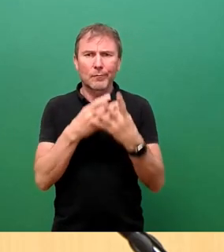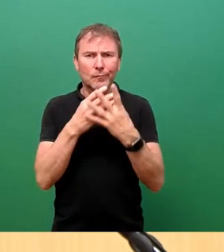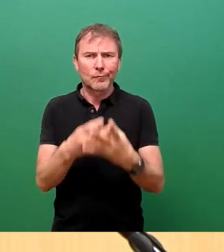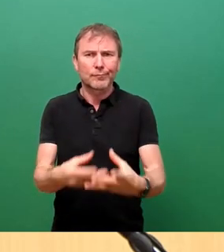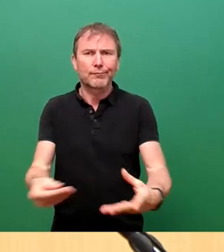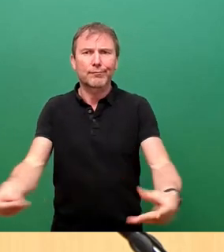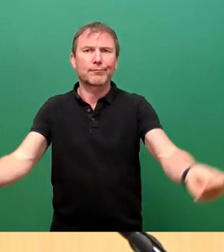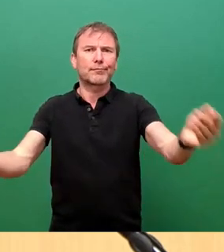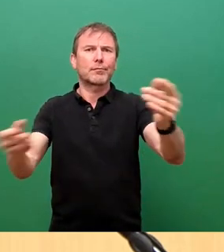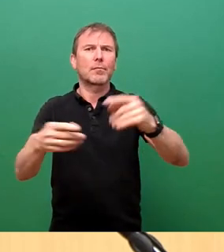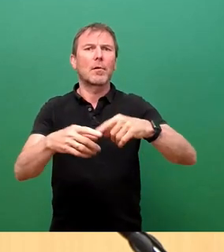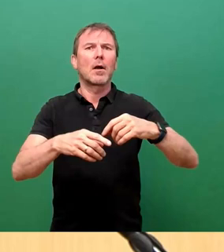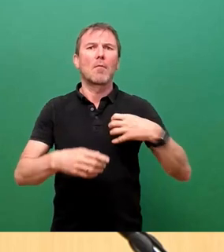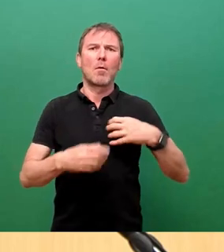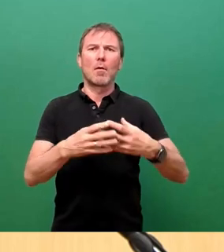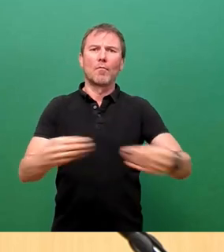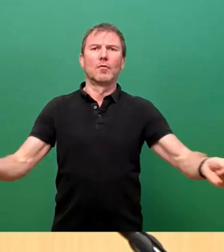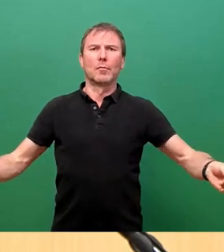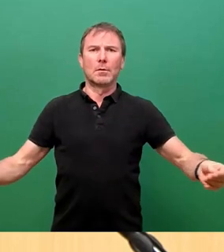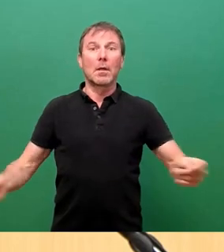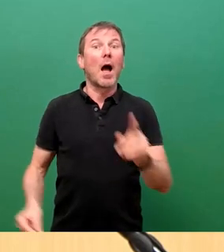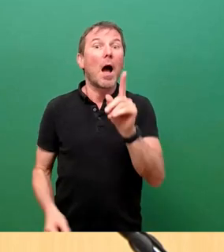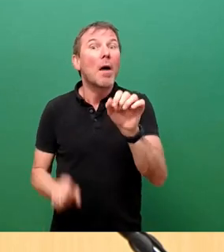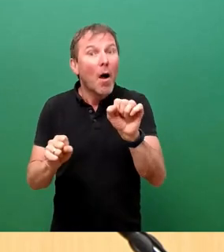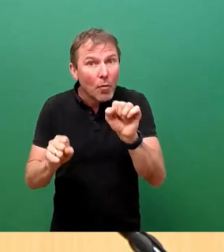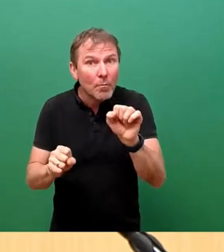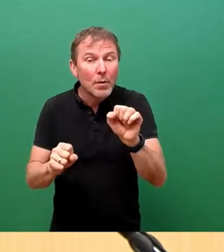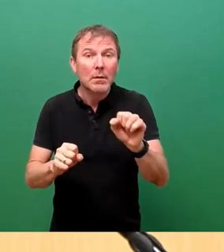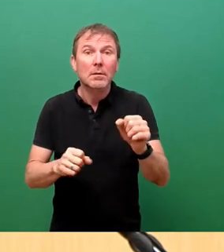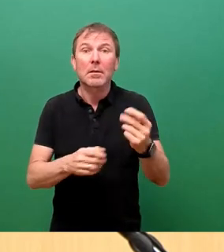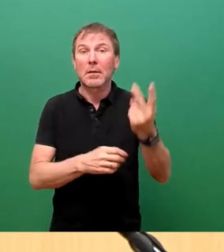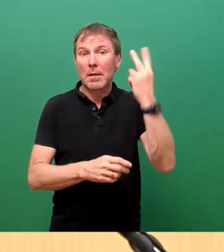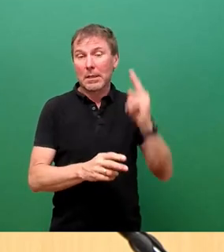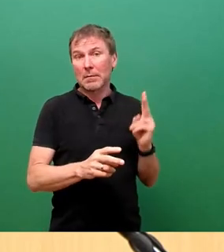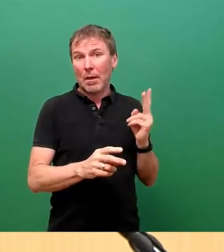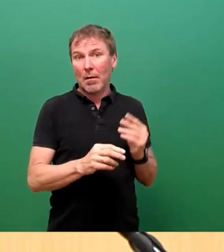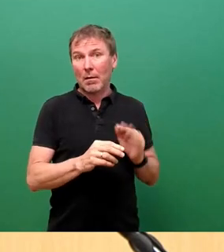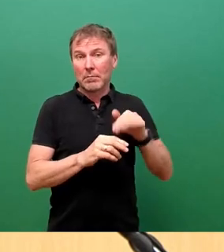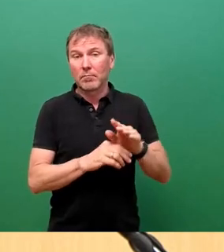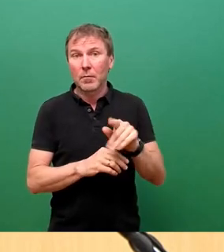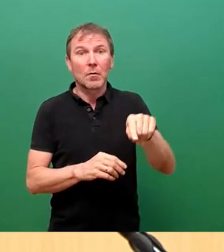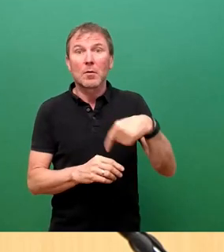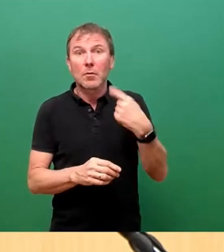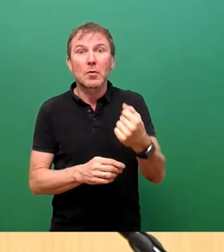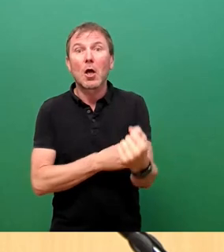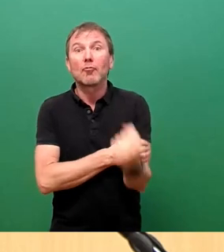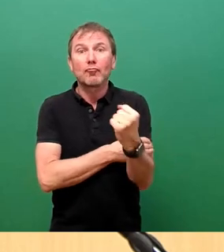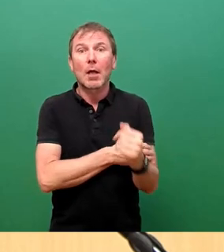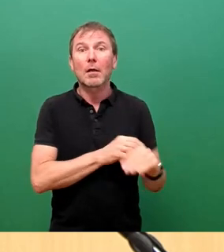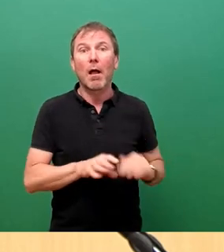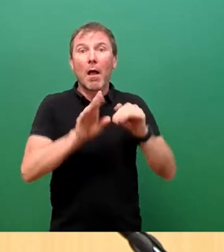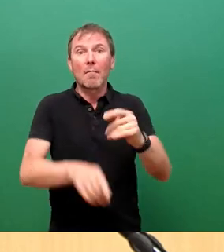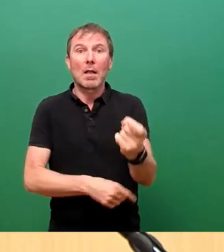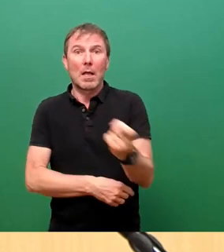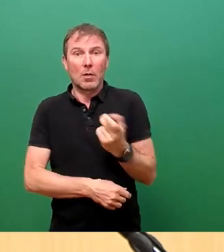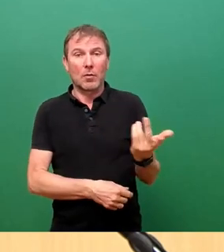Es kann aber auch sein, und das lehren uns auch die letzten beiden Jahre, dass wir nochmal mit einer stärkeren Welle konfrontiert werden und wieder